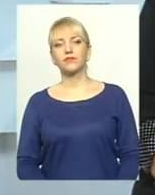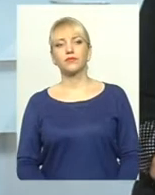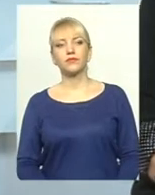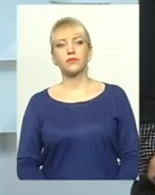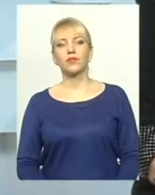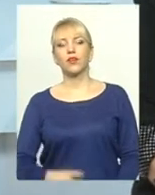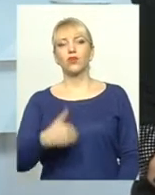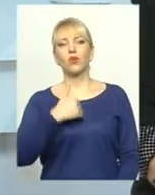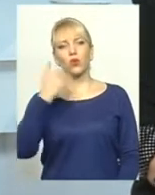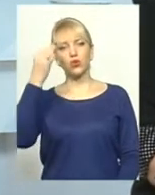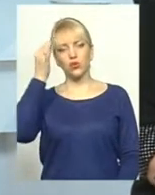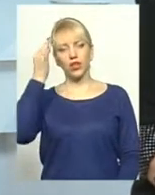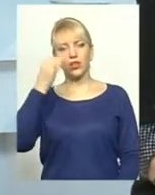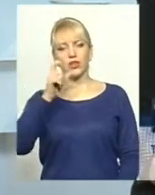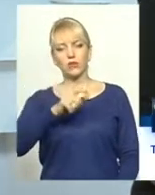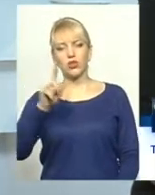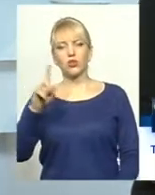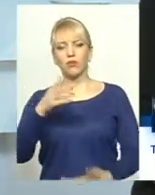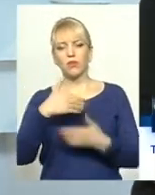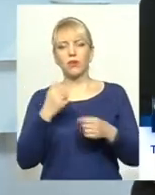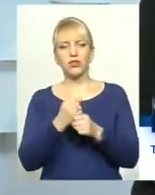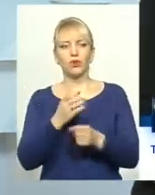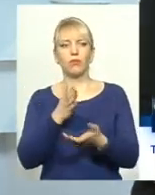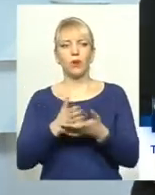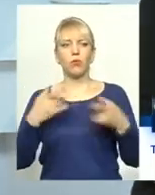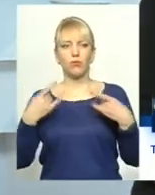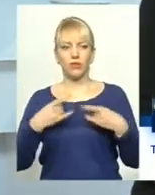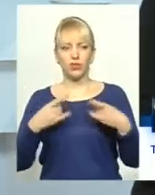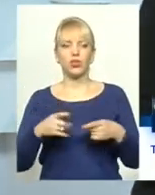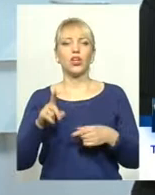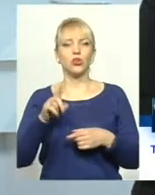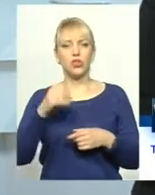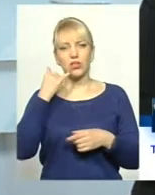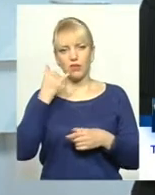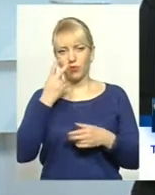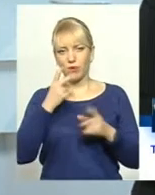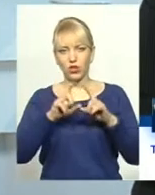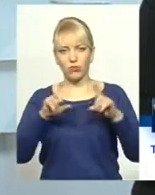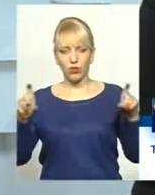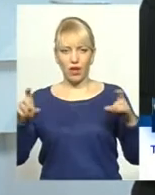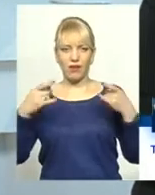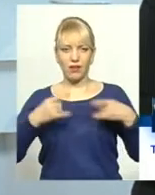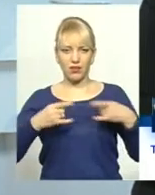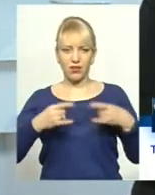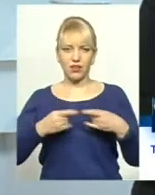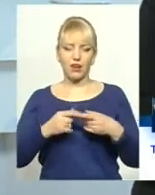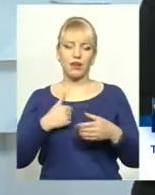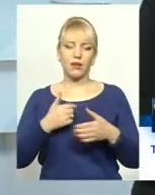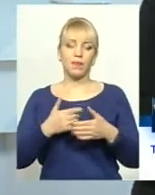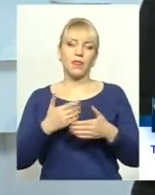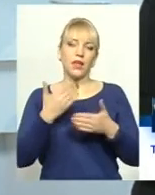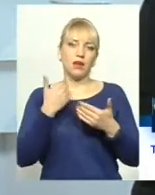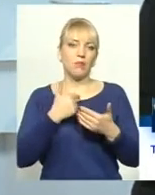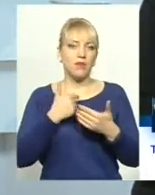Хочу нагадати нашим телеглядачам, що ми працюємо у прямому ефірі, тож телефон ви бачите на екрані, наші лінії відкриті для ваших